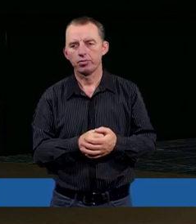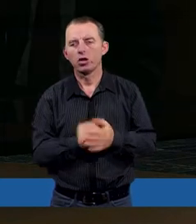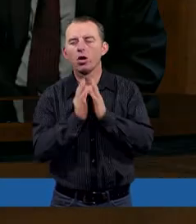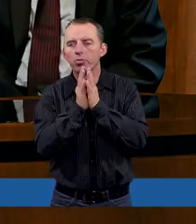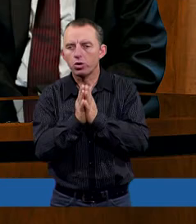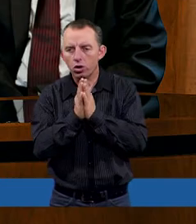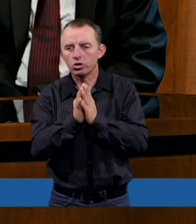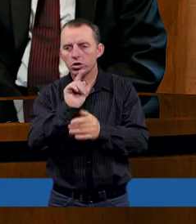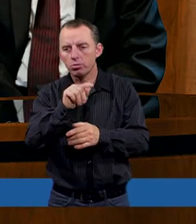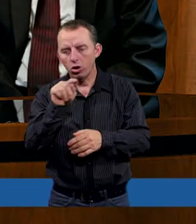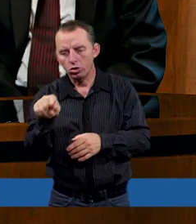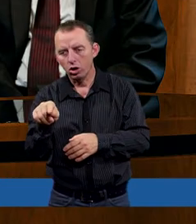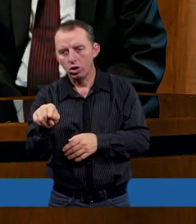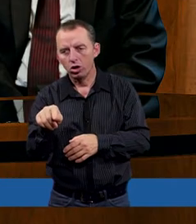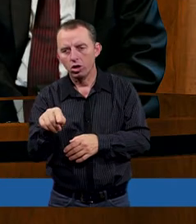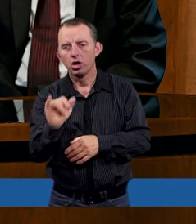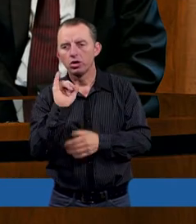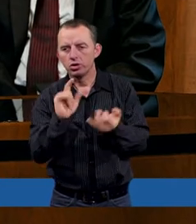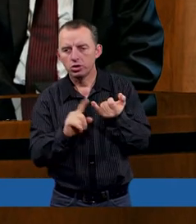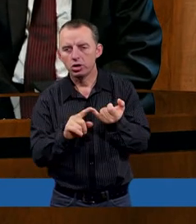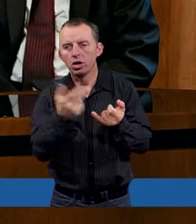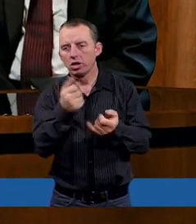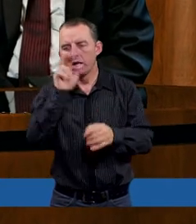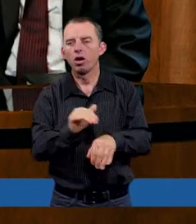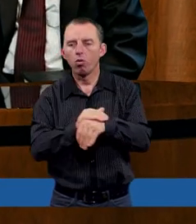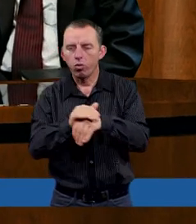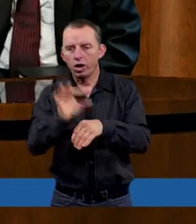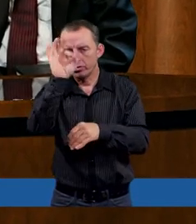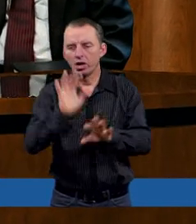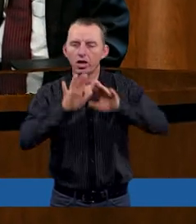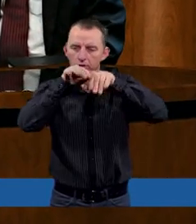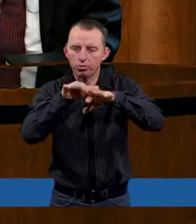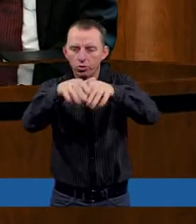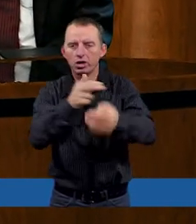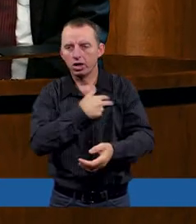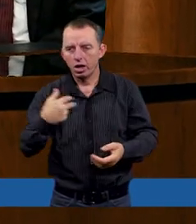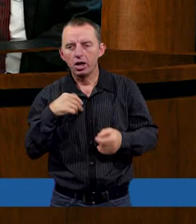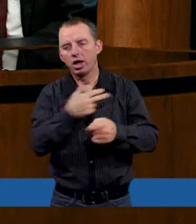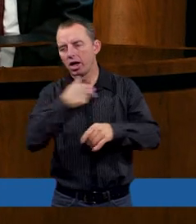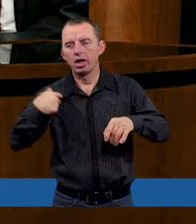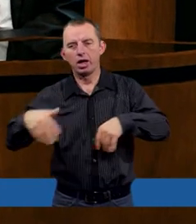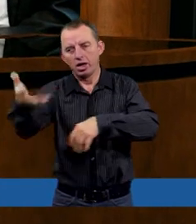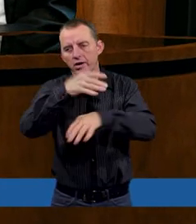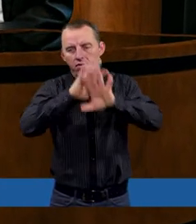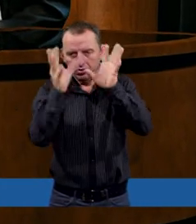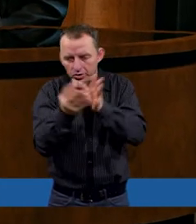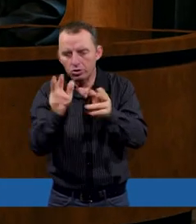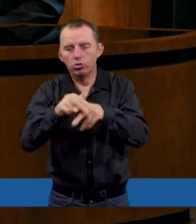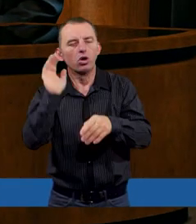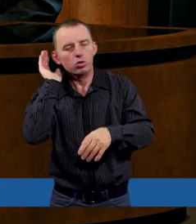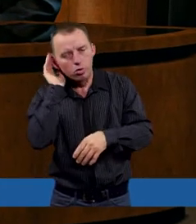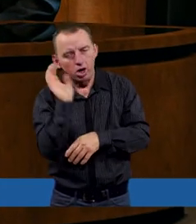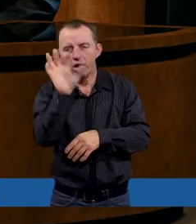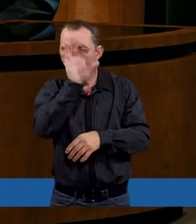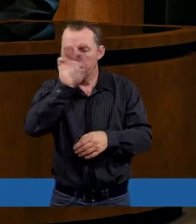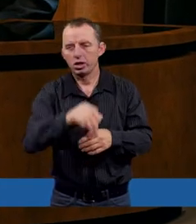Prosimy o to i niech łaska Twoja spłynie na nas i na nas wszystkich, którzy nas słuchają.